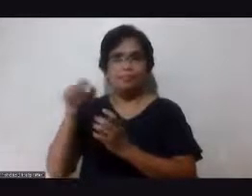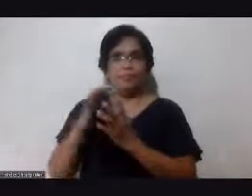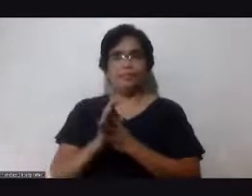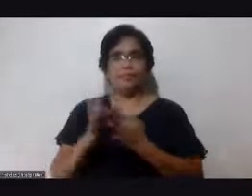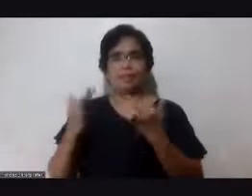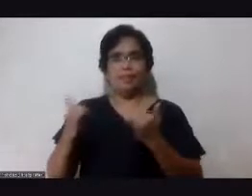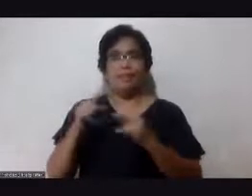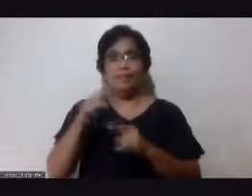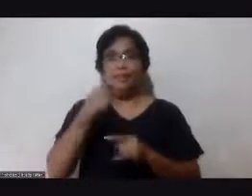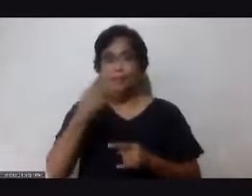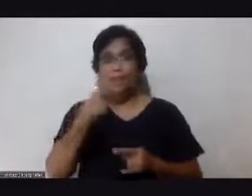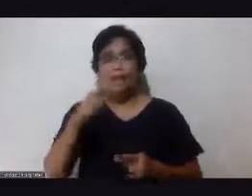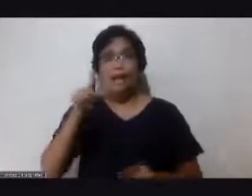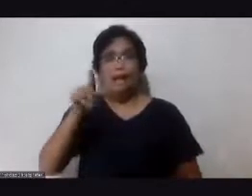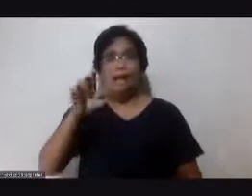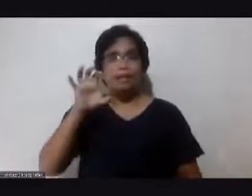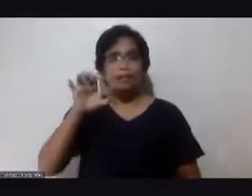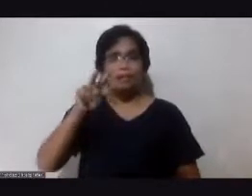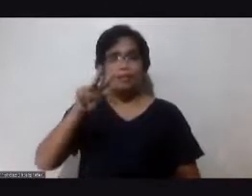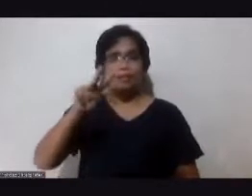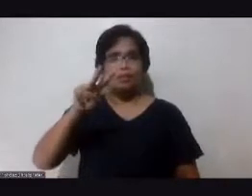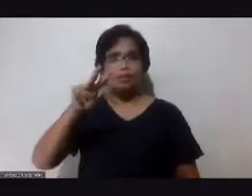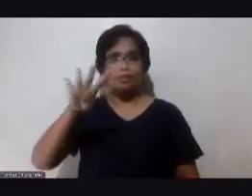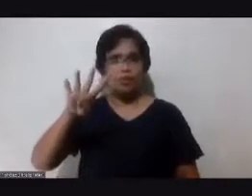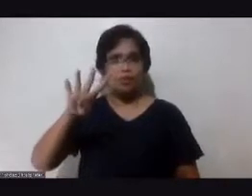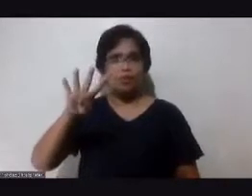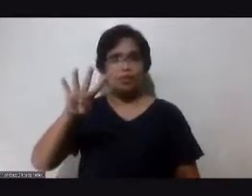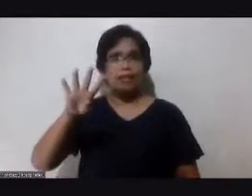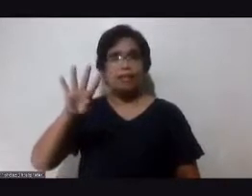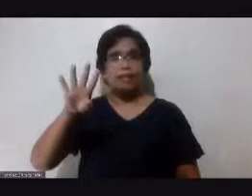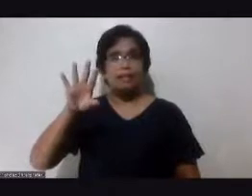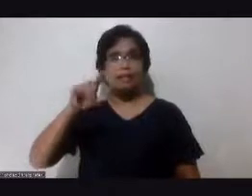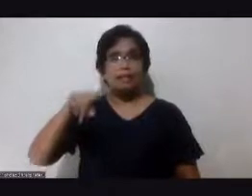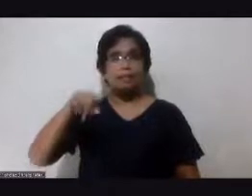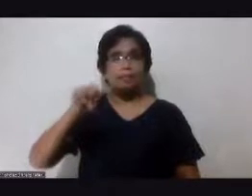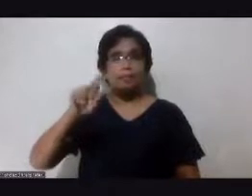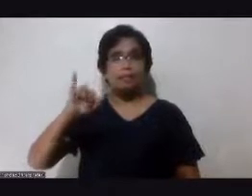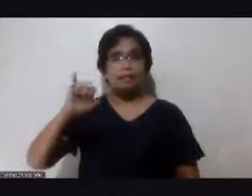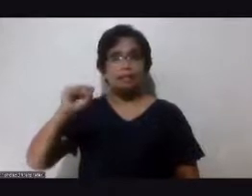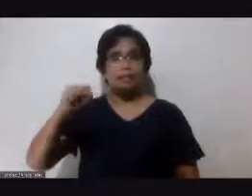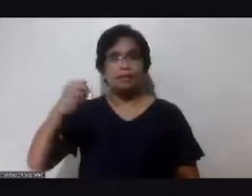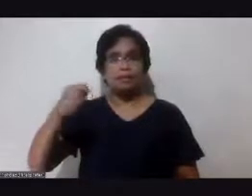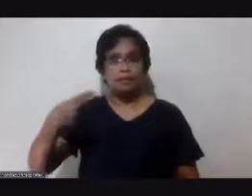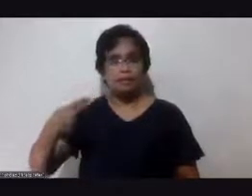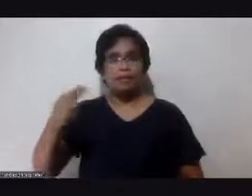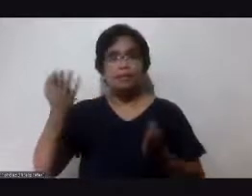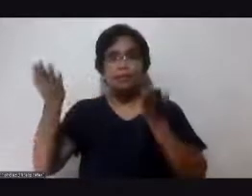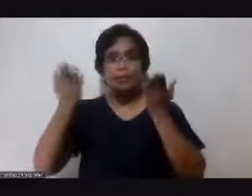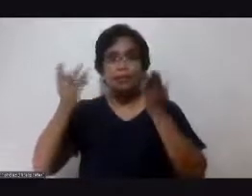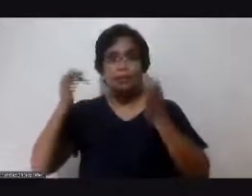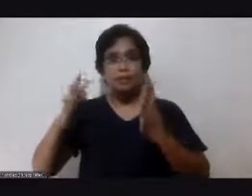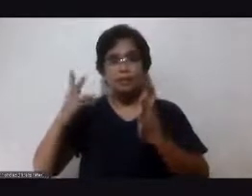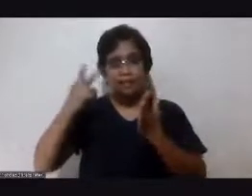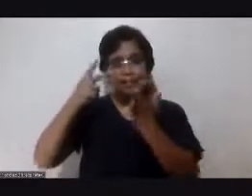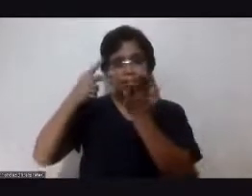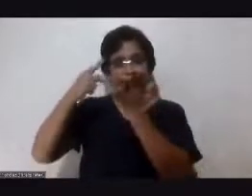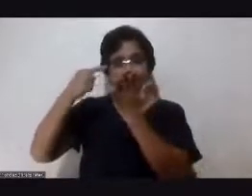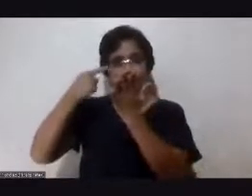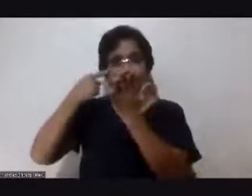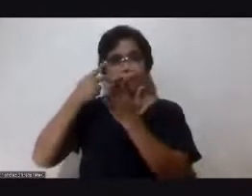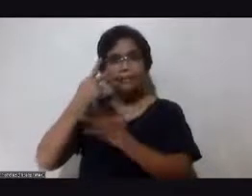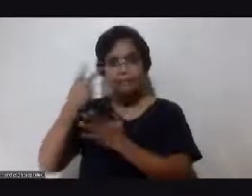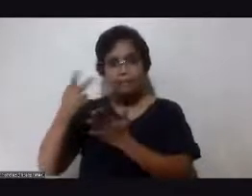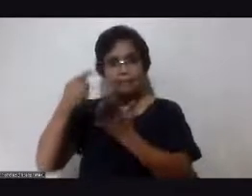parish servers na tinitingnan niya kasi volunteer niya sa parish health